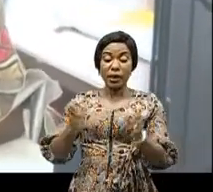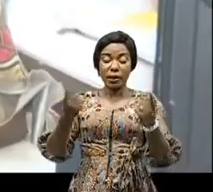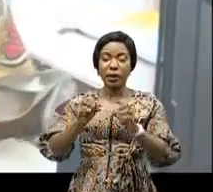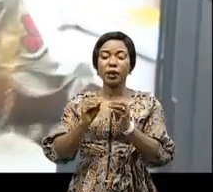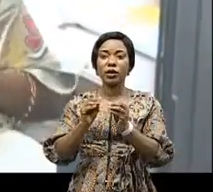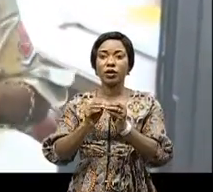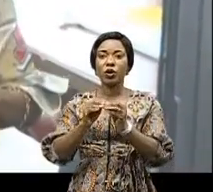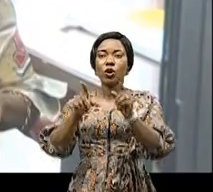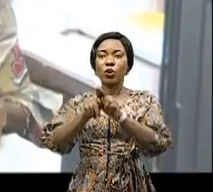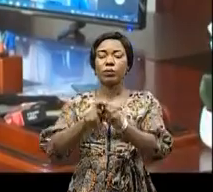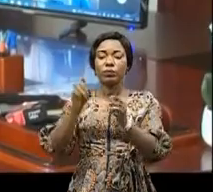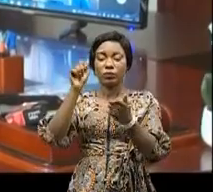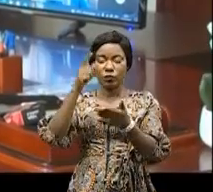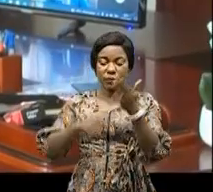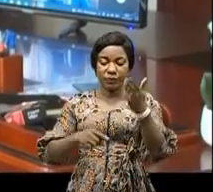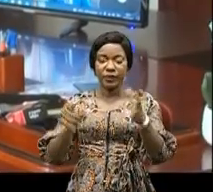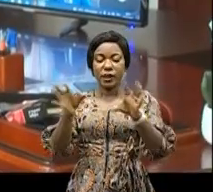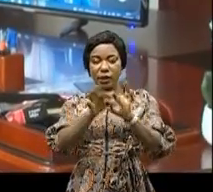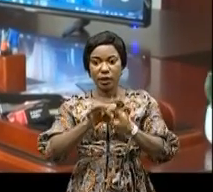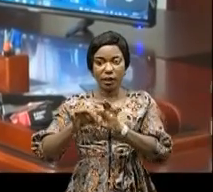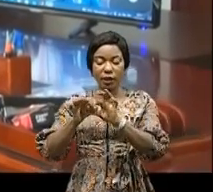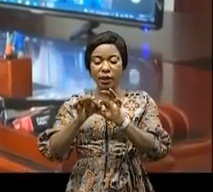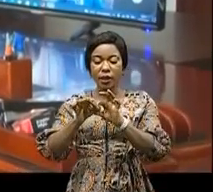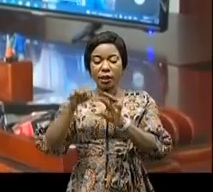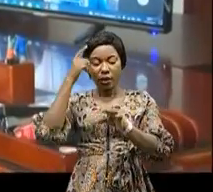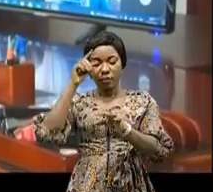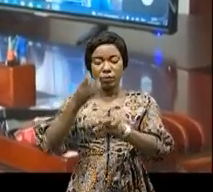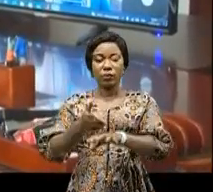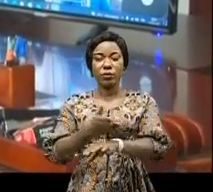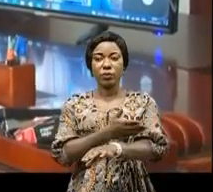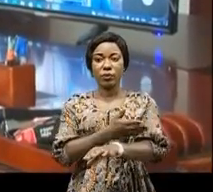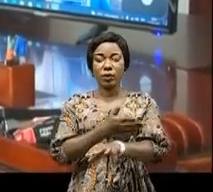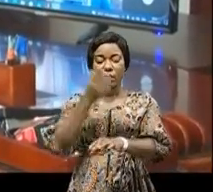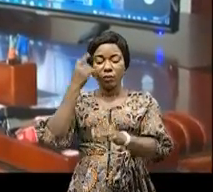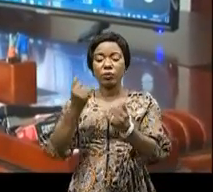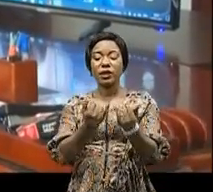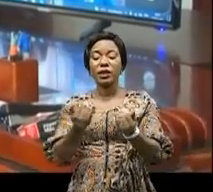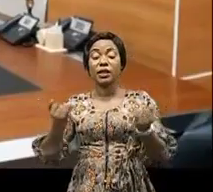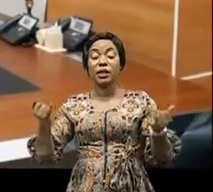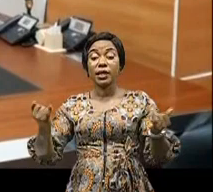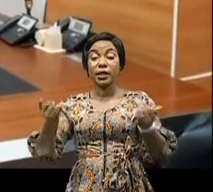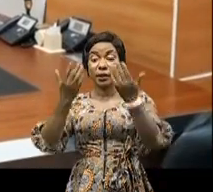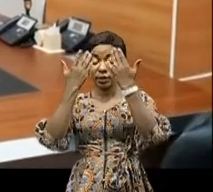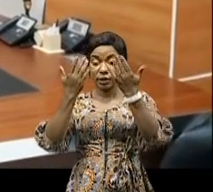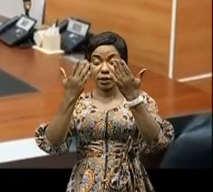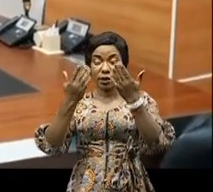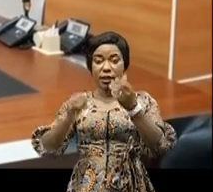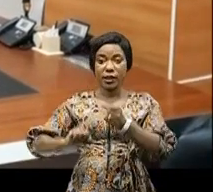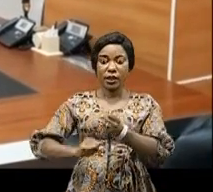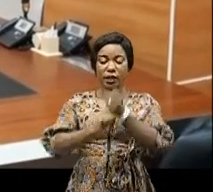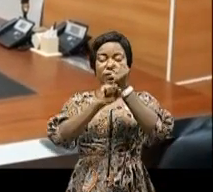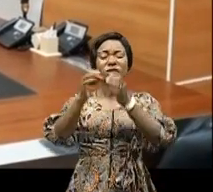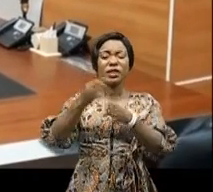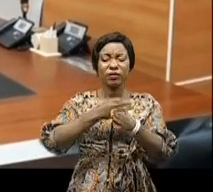notamment des celles liées à la relève académique, à la numérisation du secteur, au renforcement de la